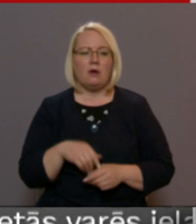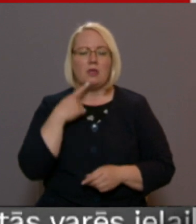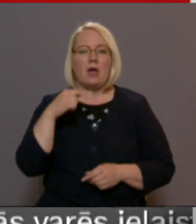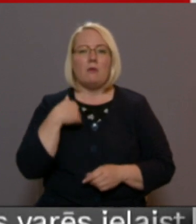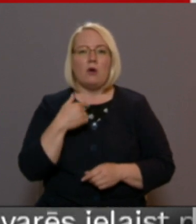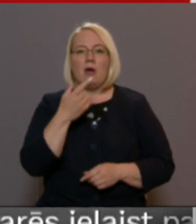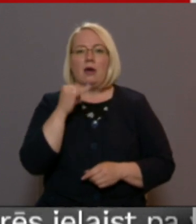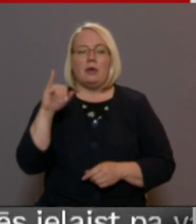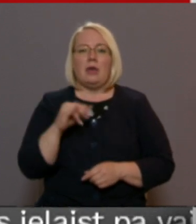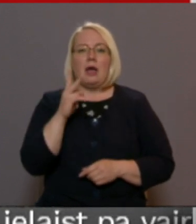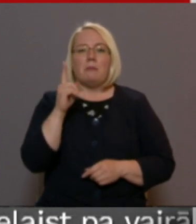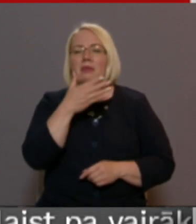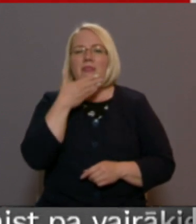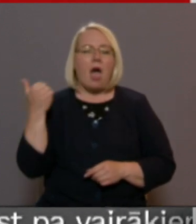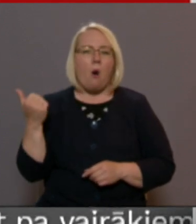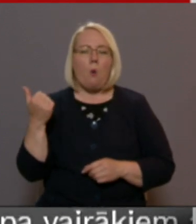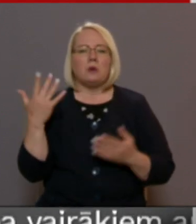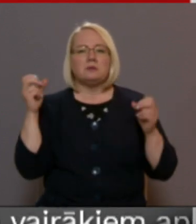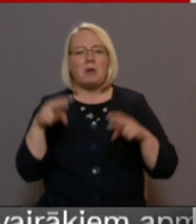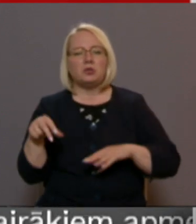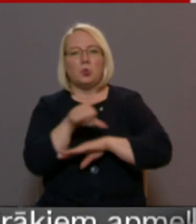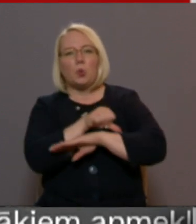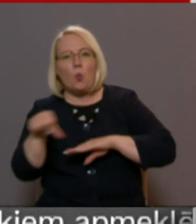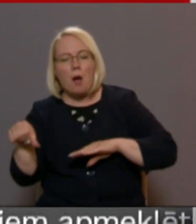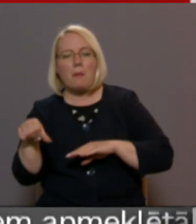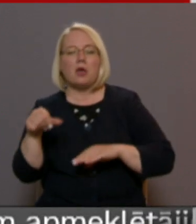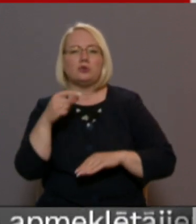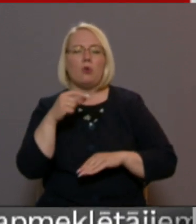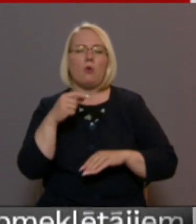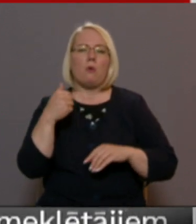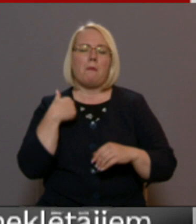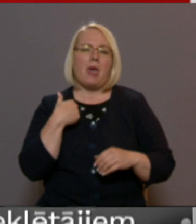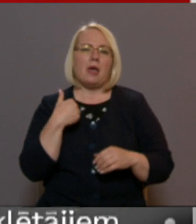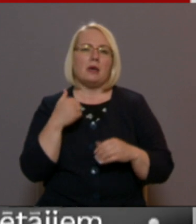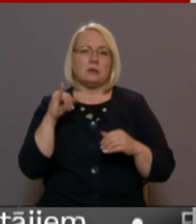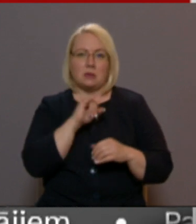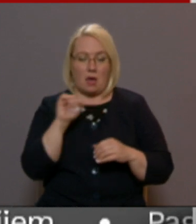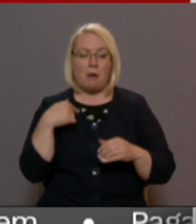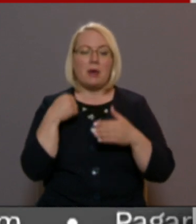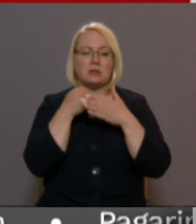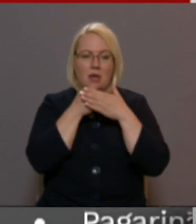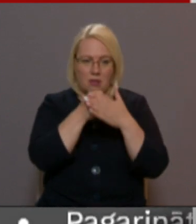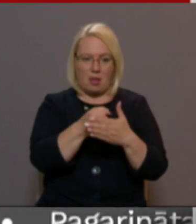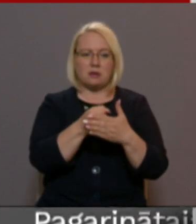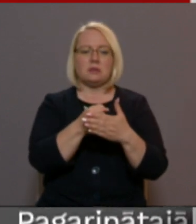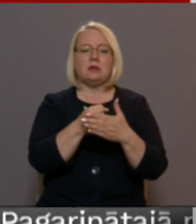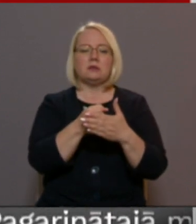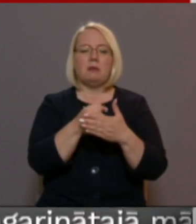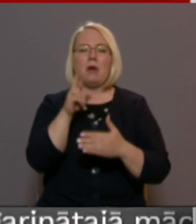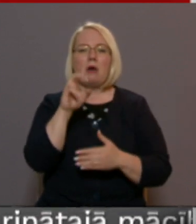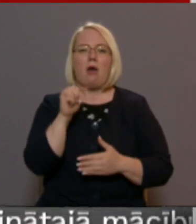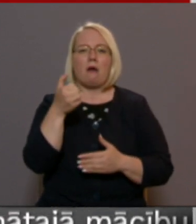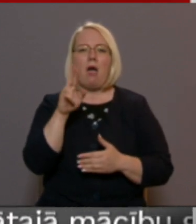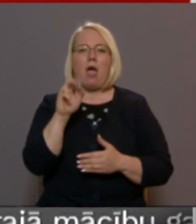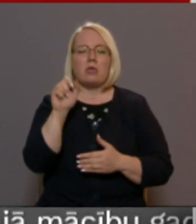līnijas, tā kā mēs esam gatavi ar visiem strādāt, jā, mēs atbalstīsim tagāņi kungu, bet mums ir arī